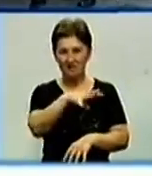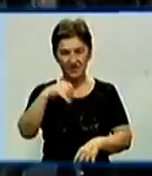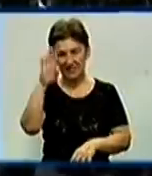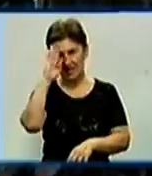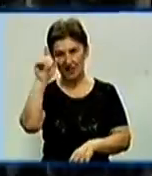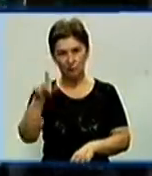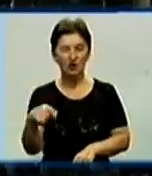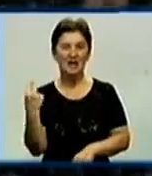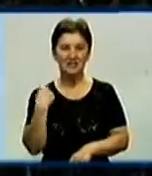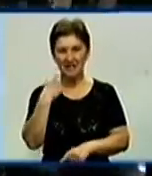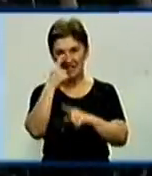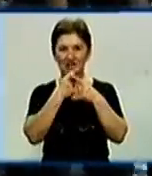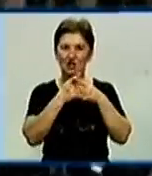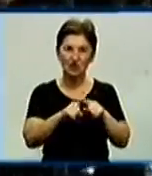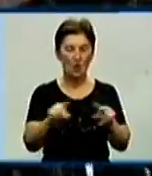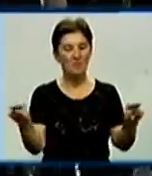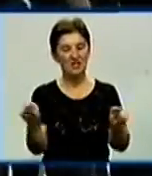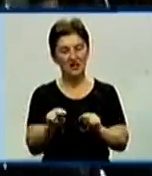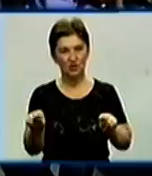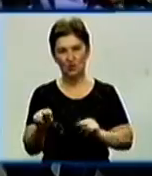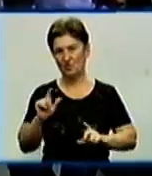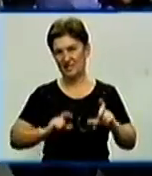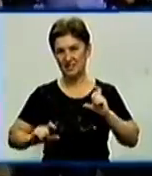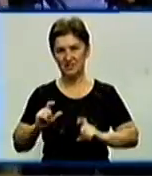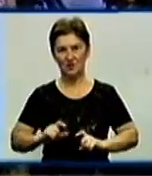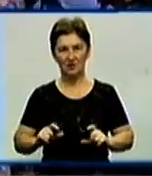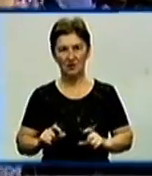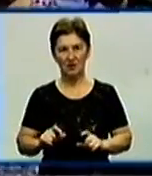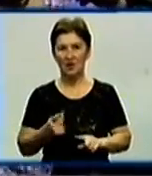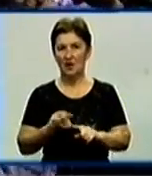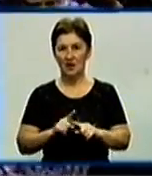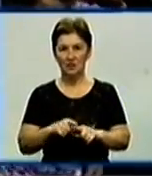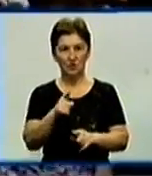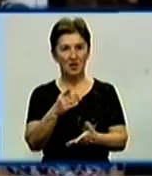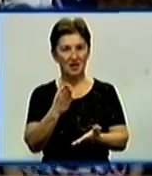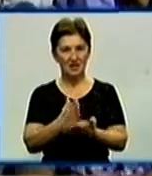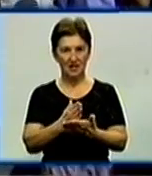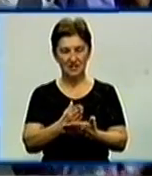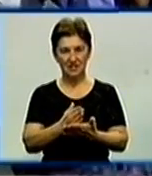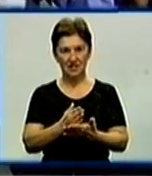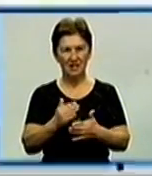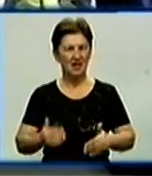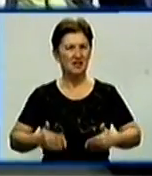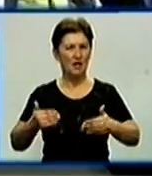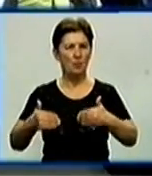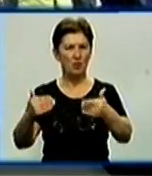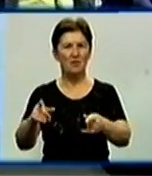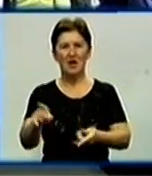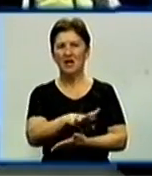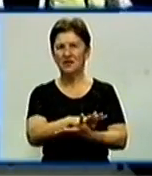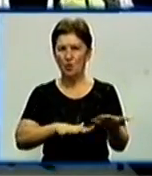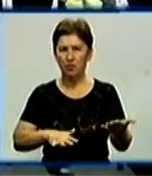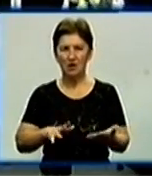Кірвоградського технічного та педагогічного університетів. Це є завершальним етапом військового навчання за програмою офіцерів запасу. Далі вони,